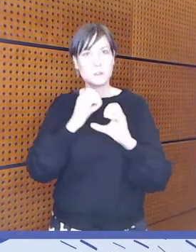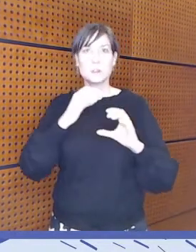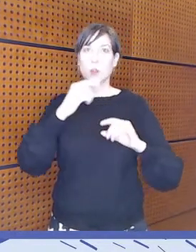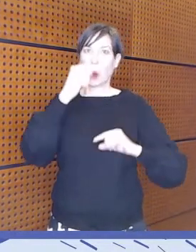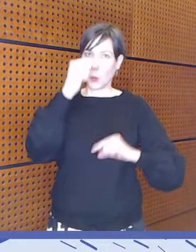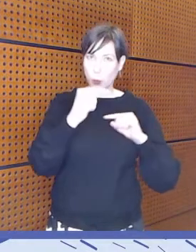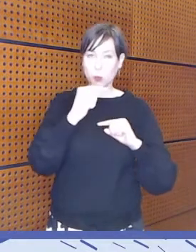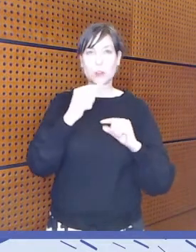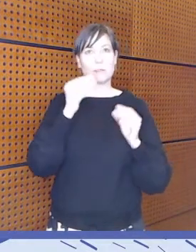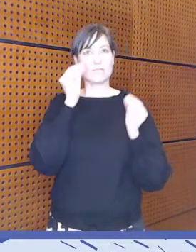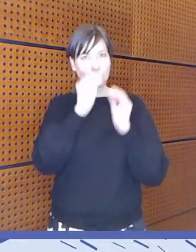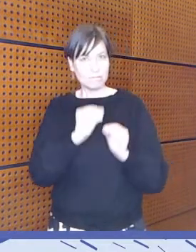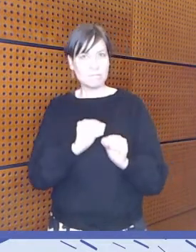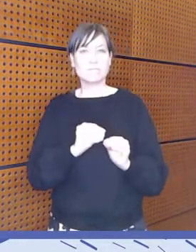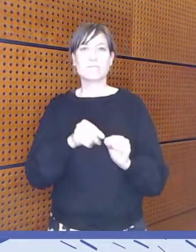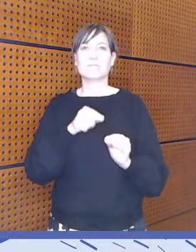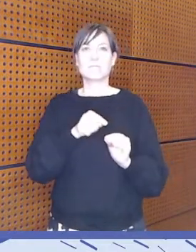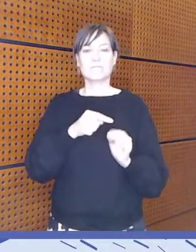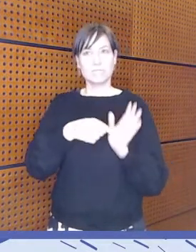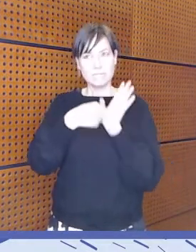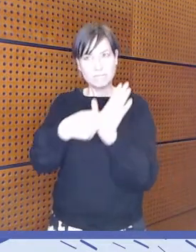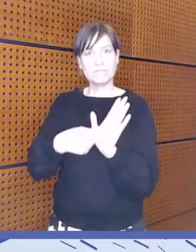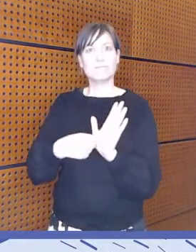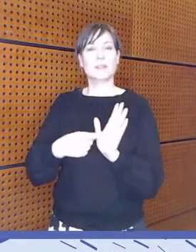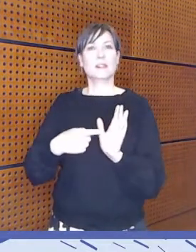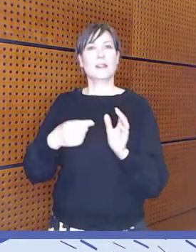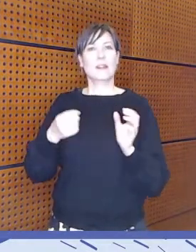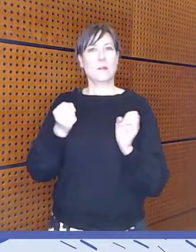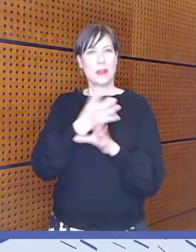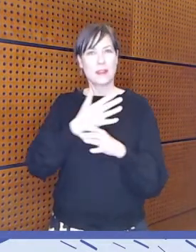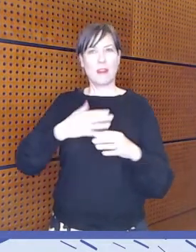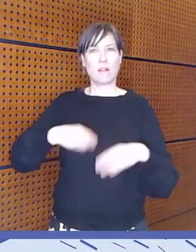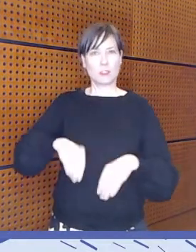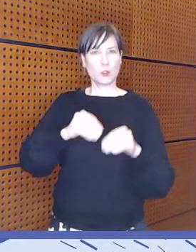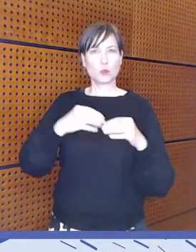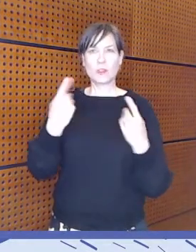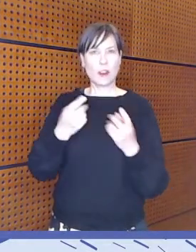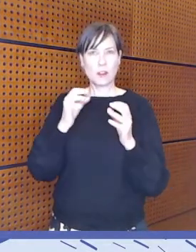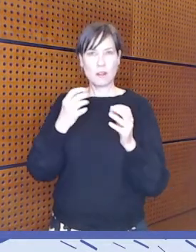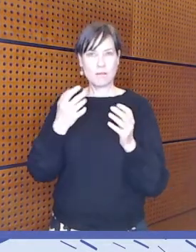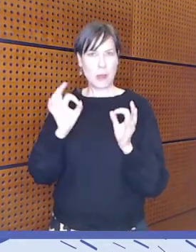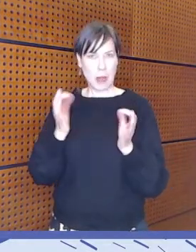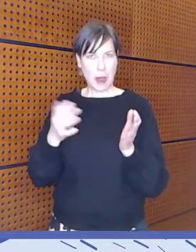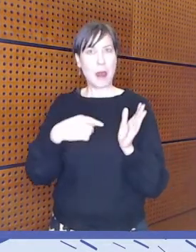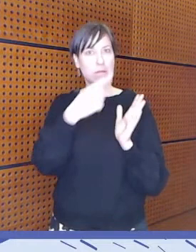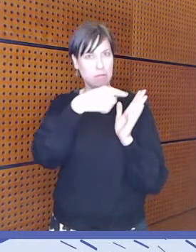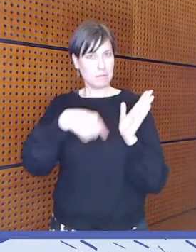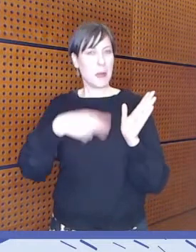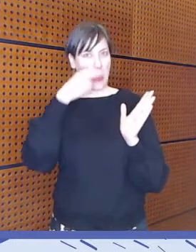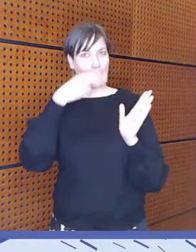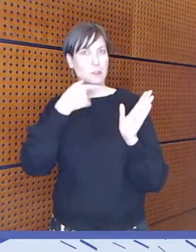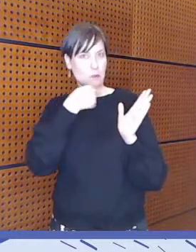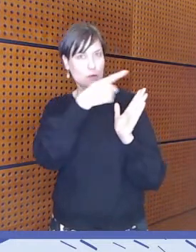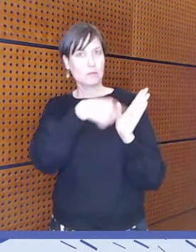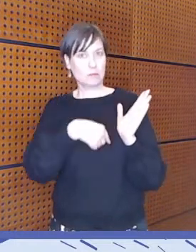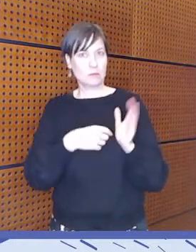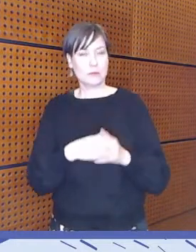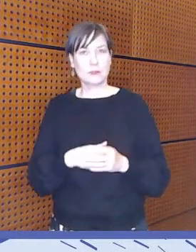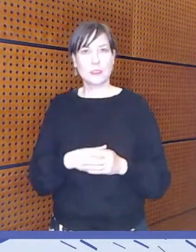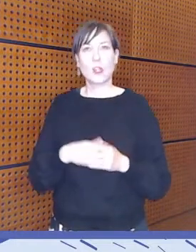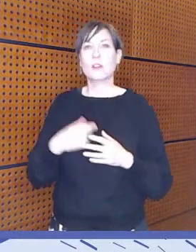tuotu esille mediakasvatuksen tilaa yhdenvertaisuuden näkökulmasta.